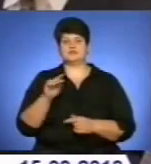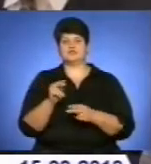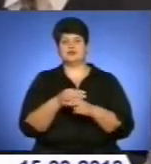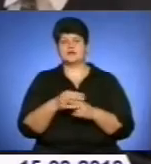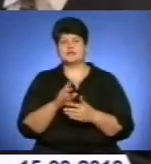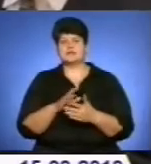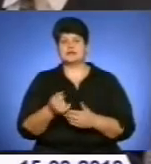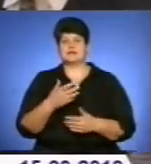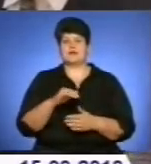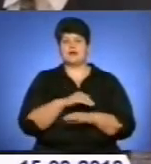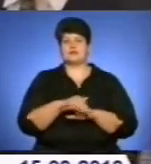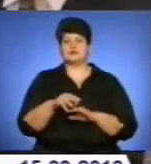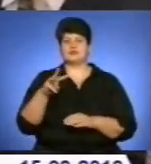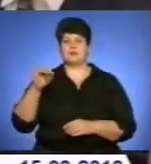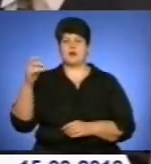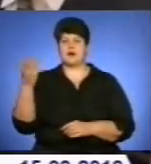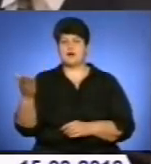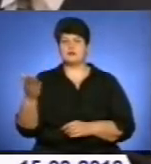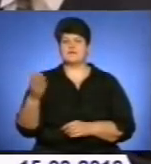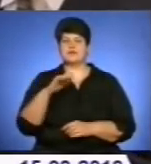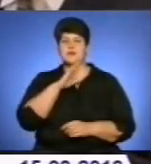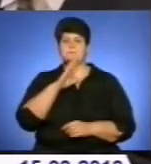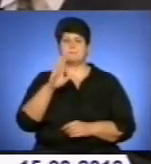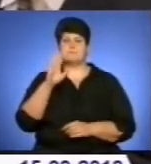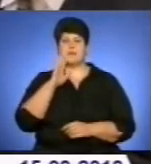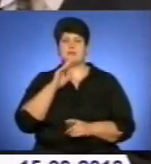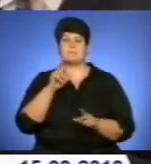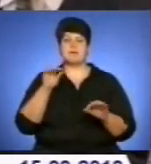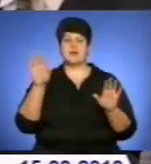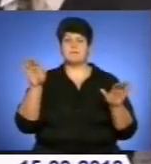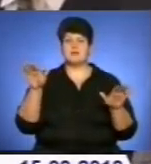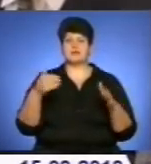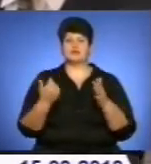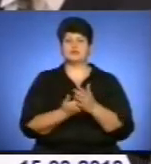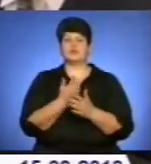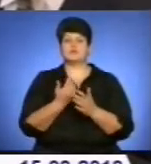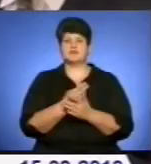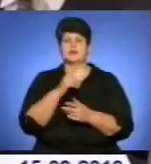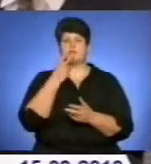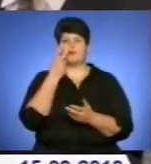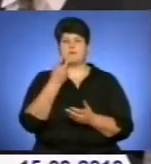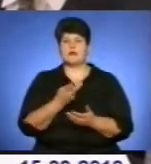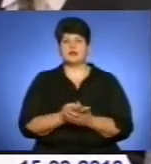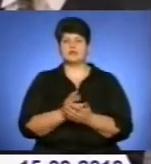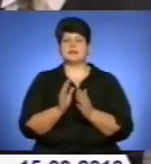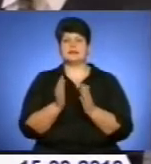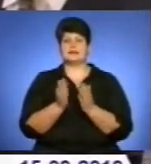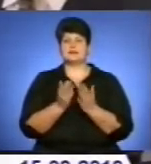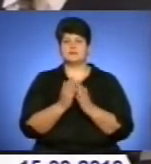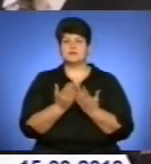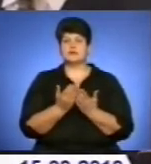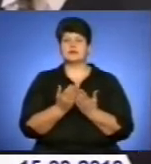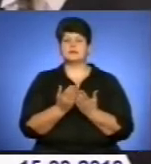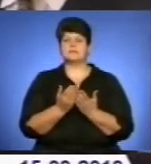до певної міри з свого боку, ніколи не зустрічав якихось критичних зауважень